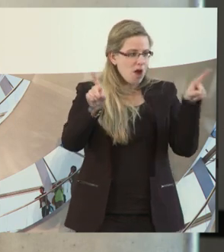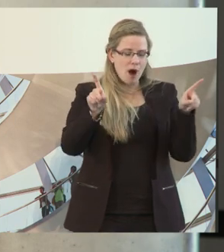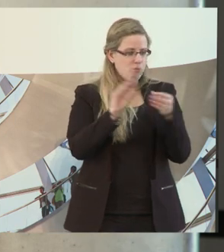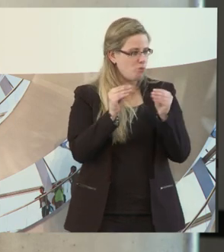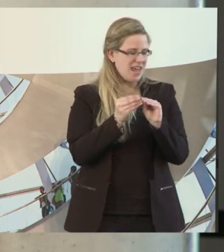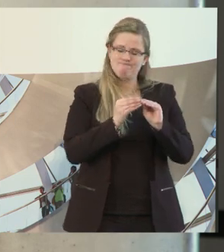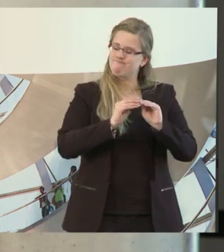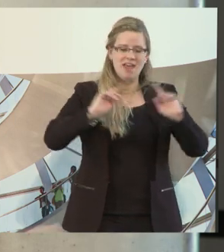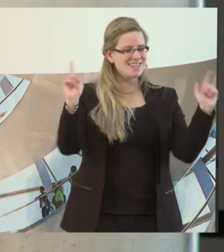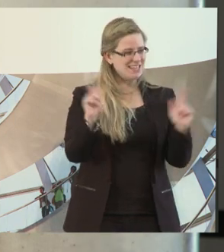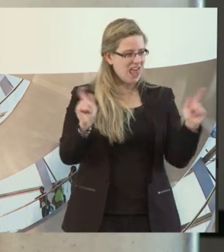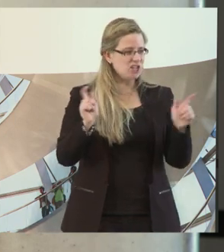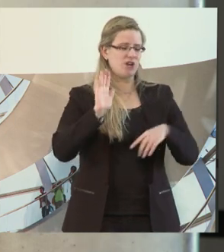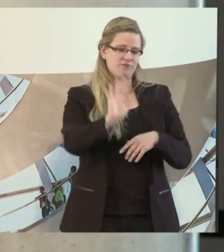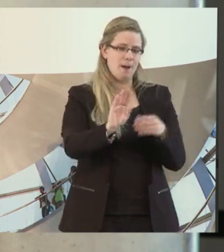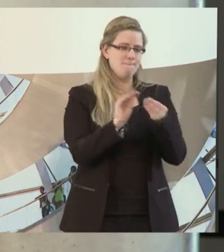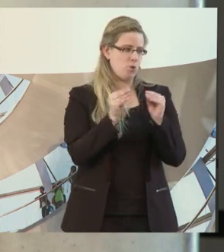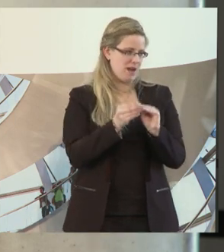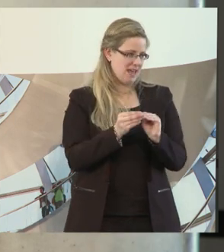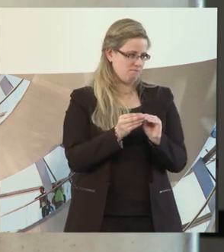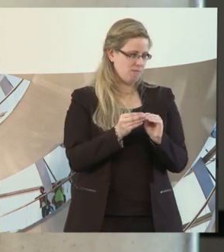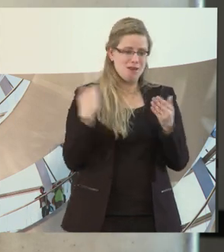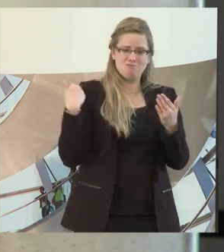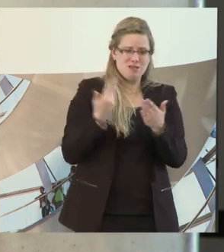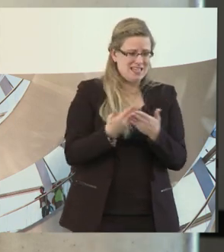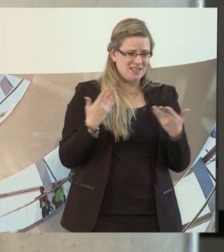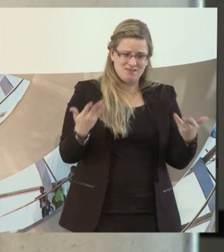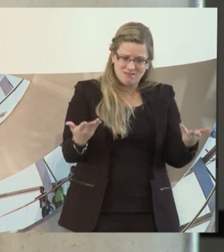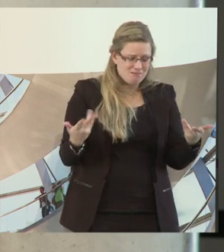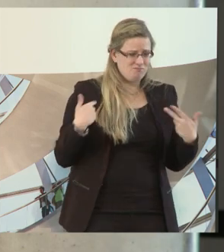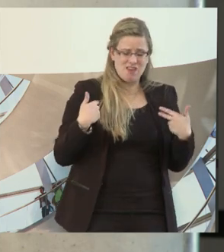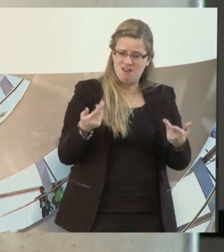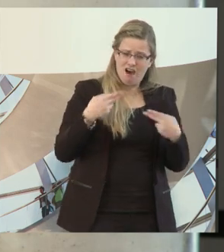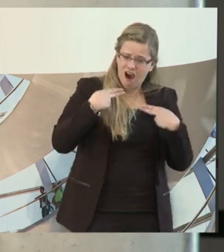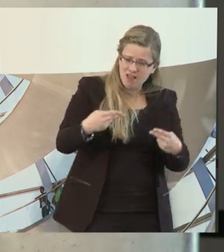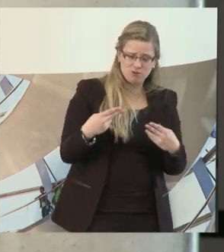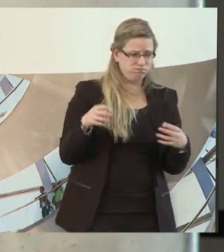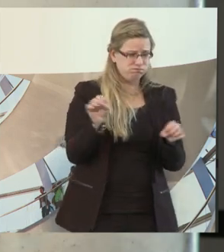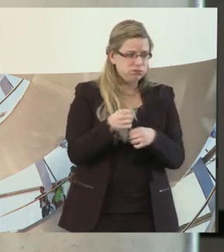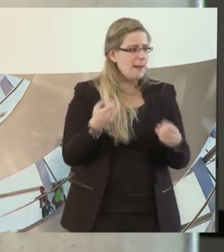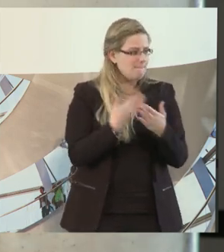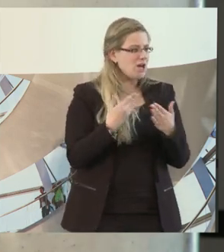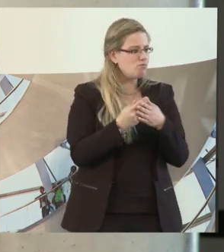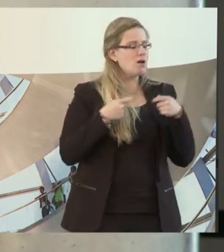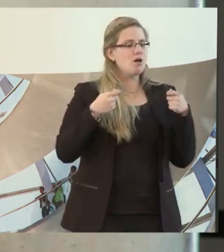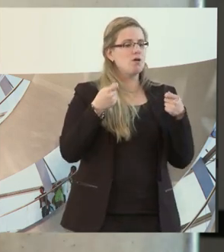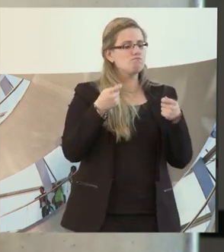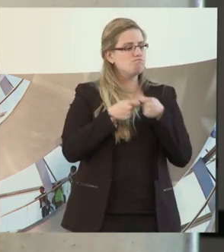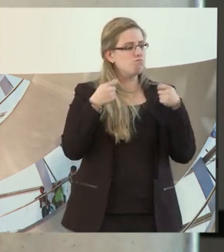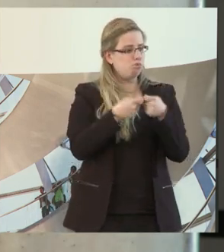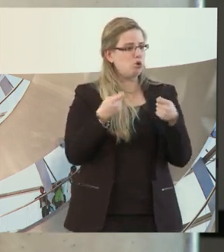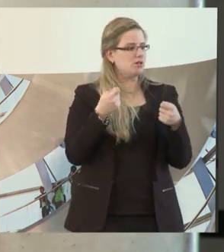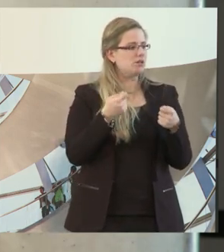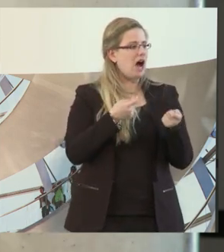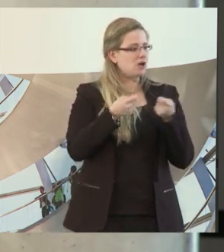wir kommen unserer Verantwortung in dieser Frage nicht nach. Ich erlebe auch Bundesagenturen für Arbeiten, das ist regional